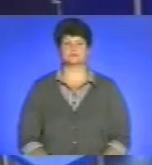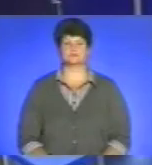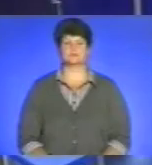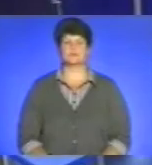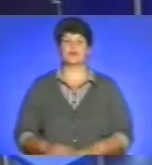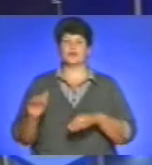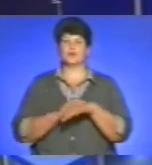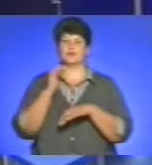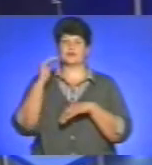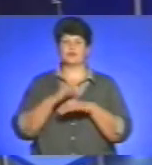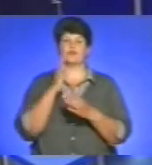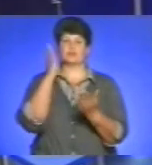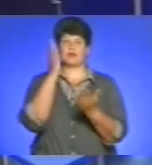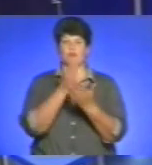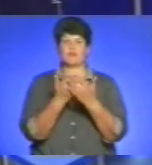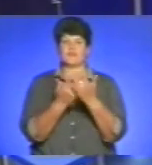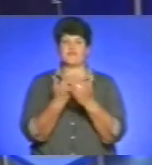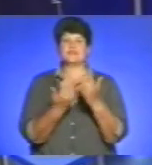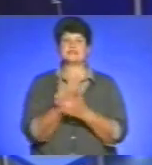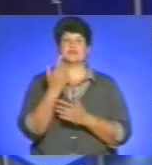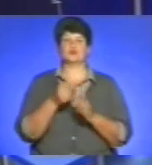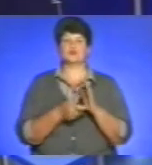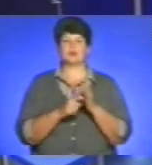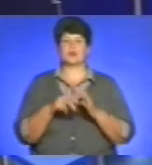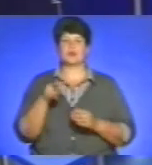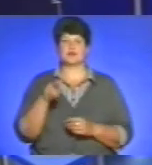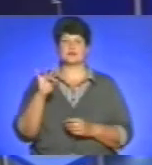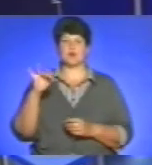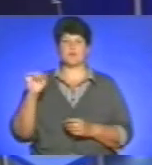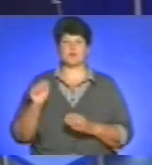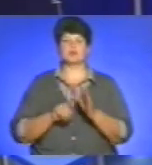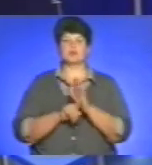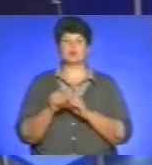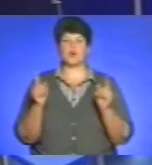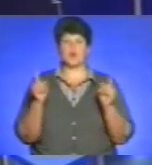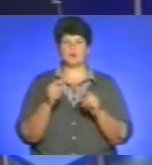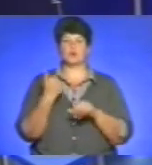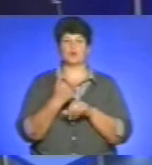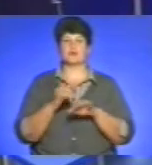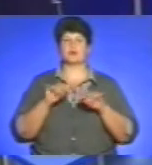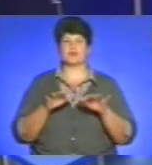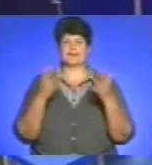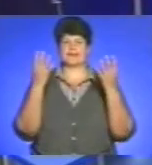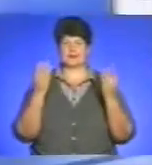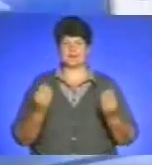Добрий вечір у прямому ефірі «Вісті» у студії Лариса Романів. На початку коротко про головні події дня.